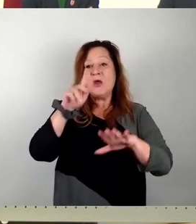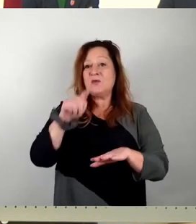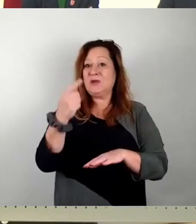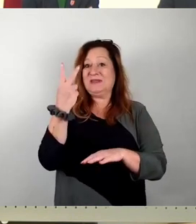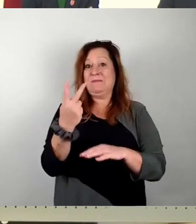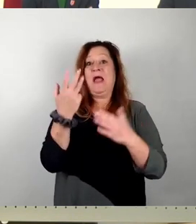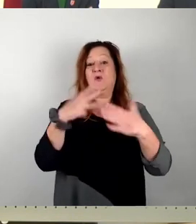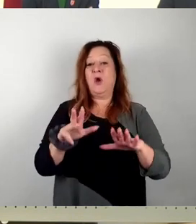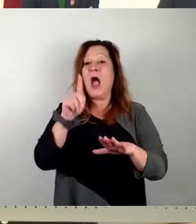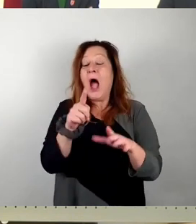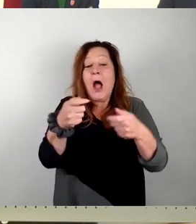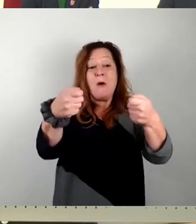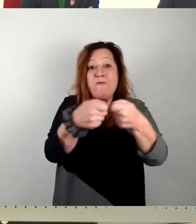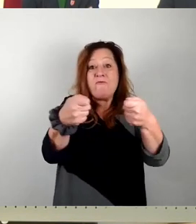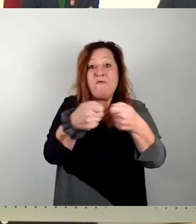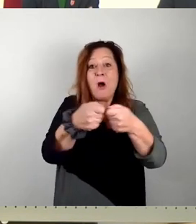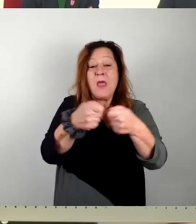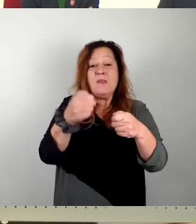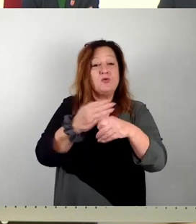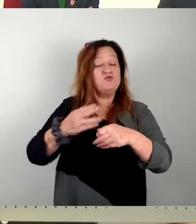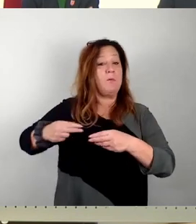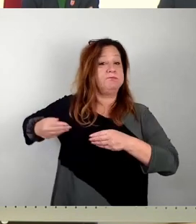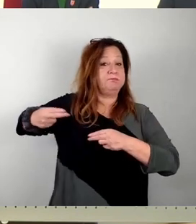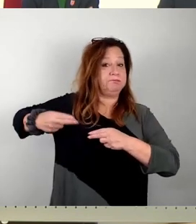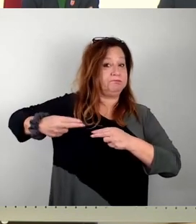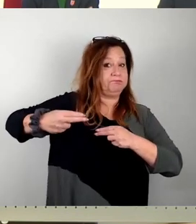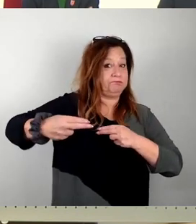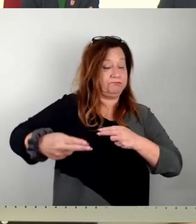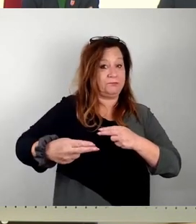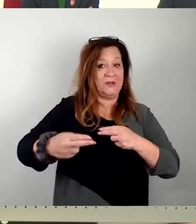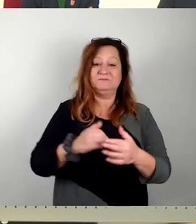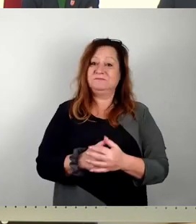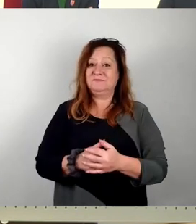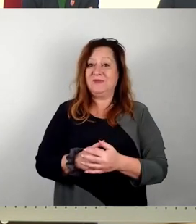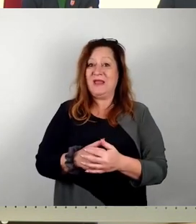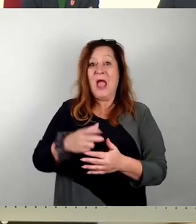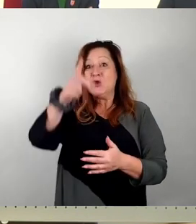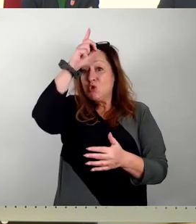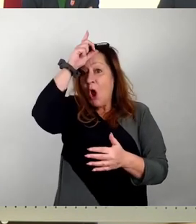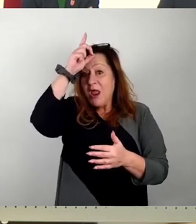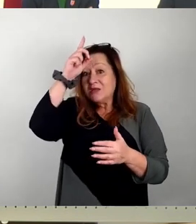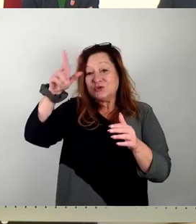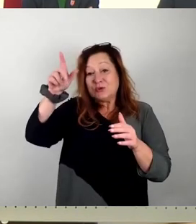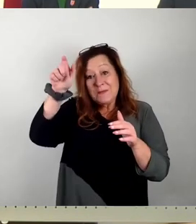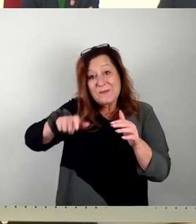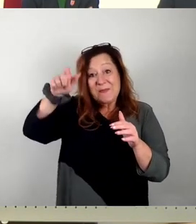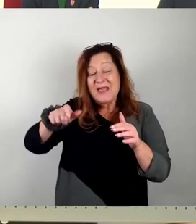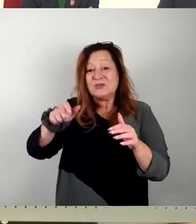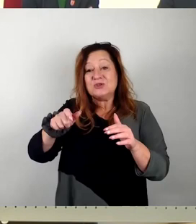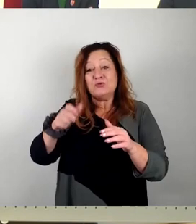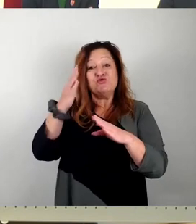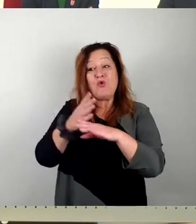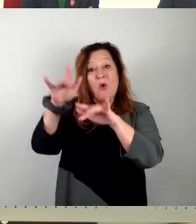people has already been in a generation. Deutsche began actually, sich in Columbus niederzulassen